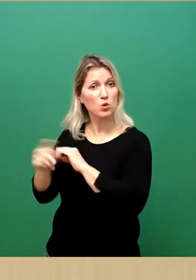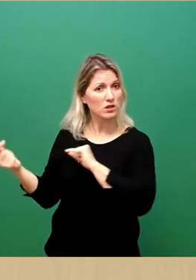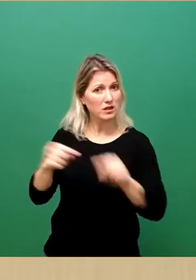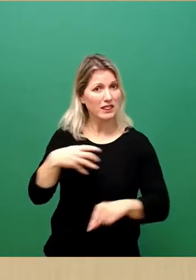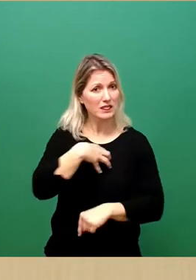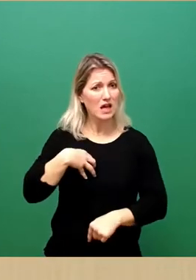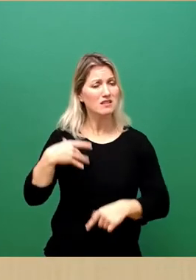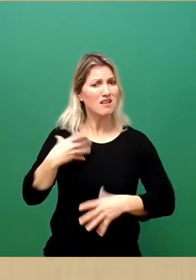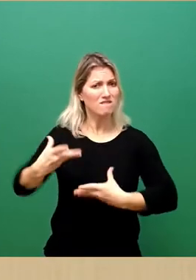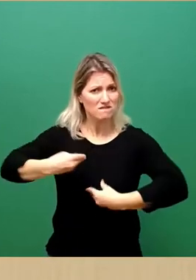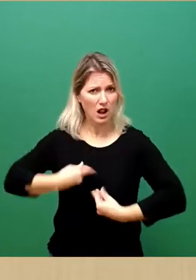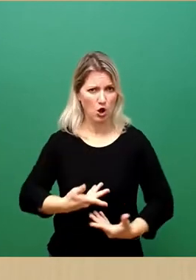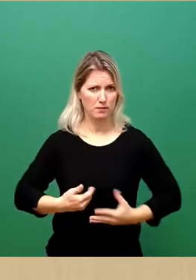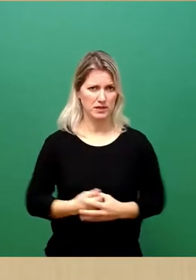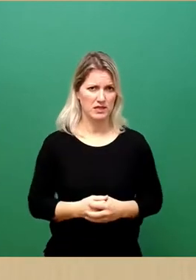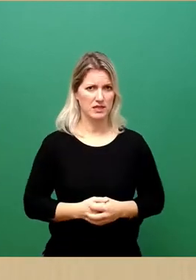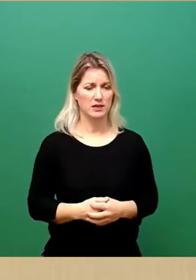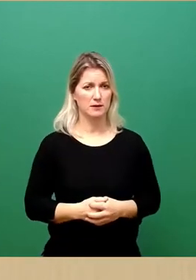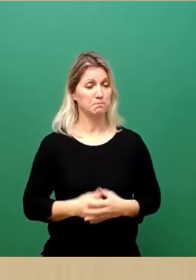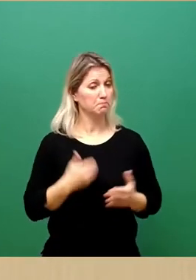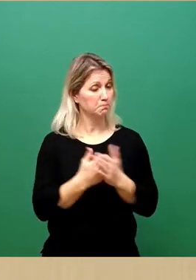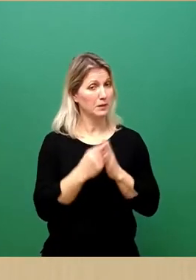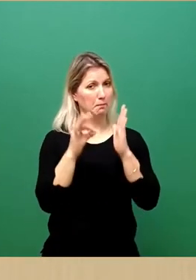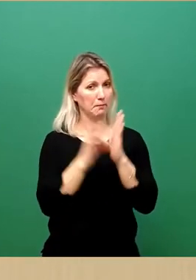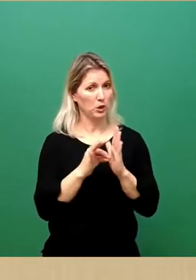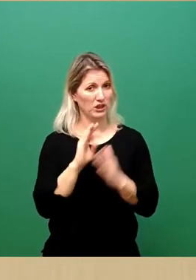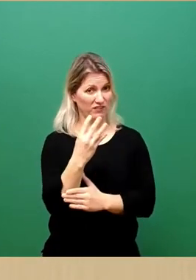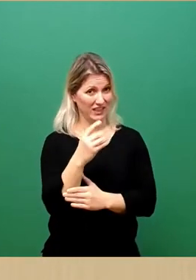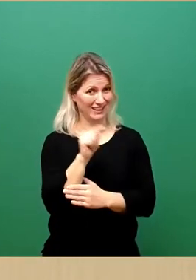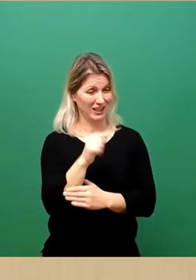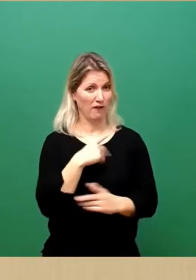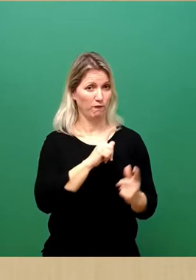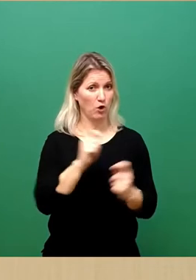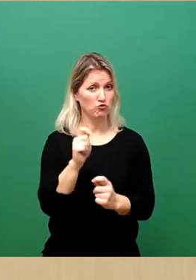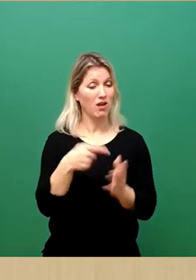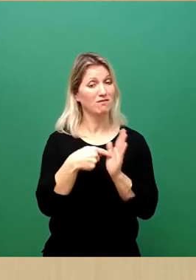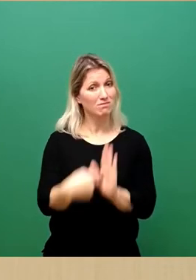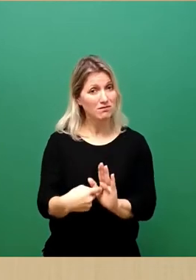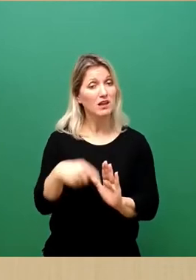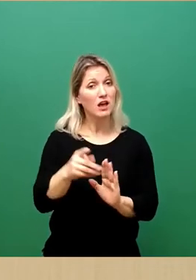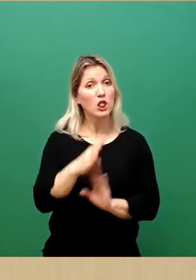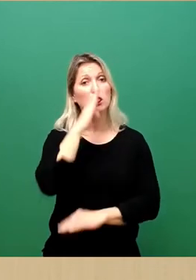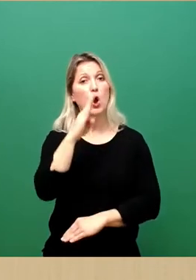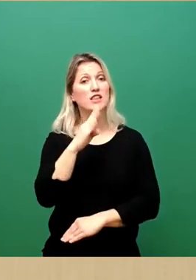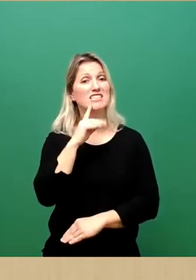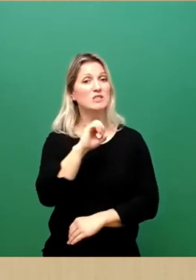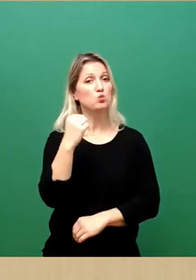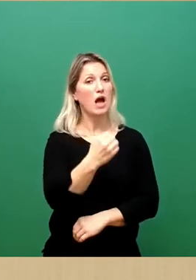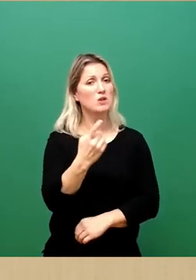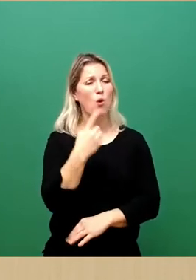Daher schlagen wir vor, im Punkt 4 den Verweis auf die Notsituation zu streichen und die allgemeine Bereitschaft